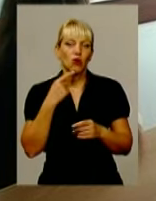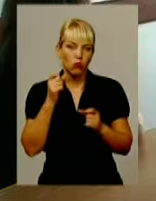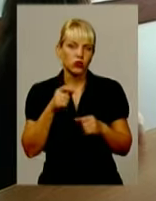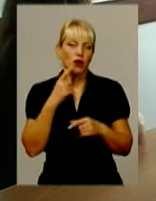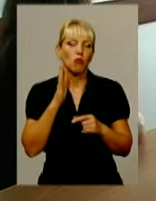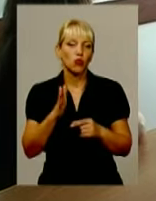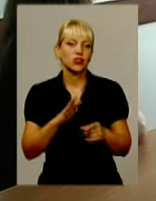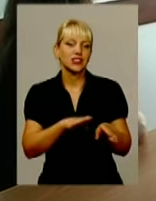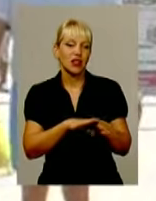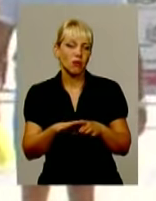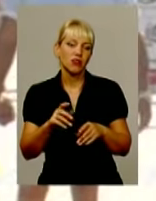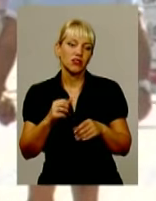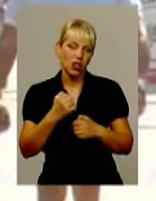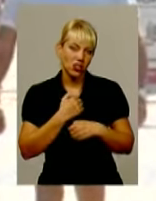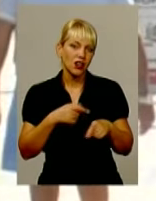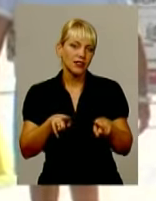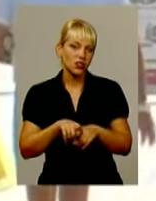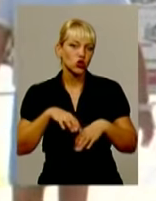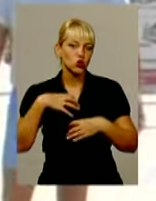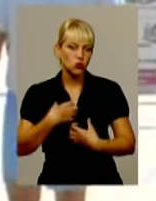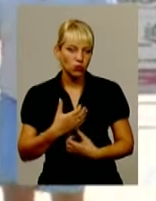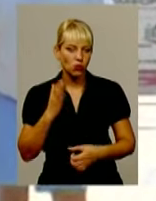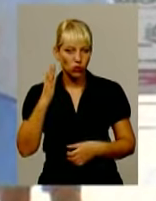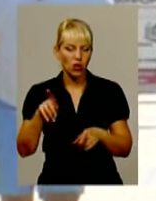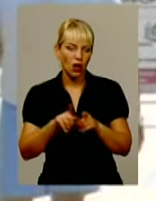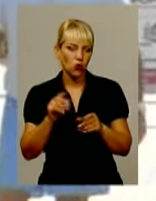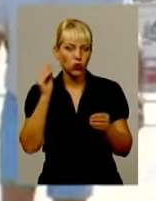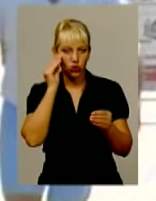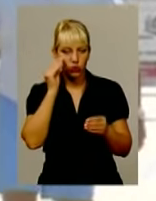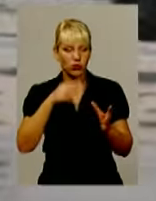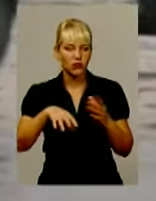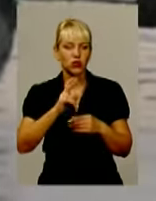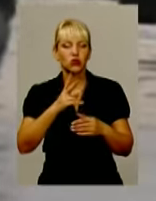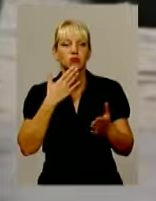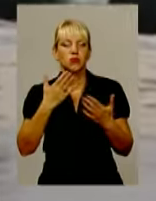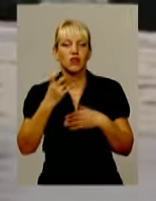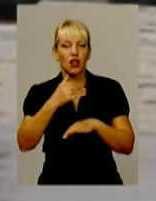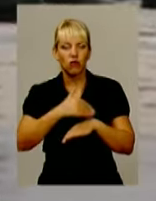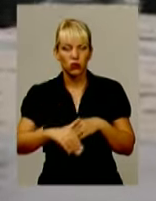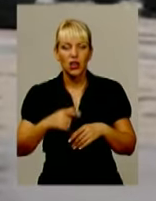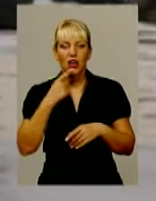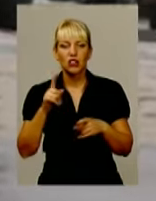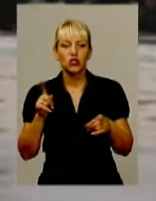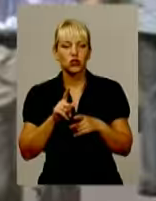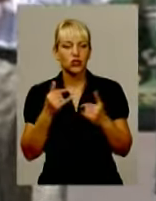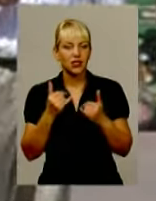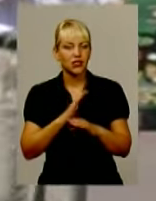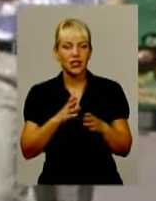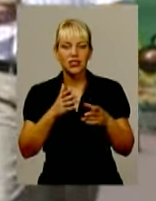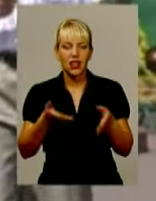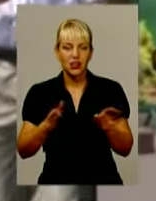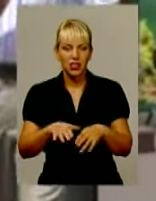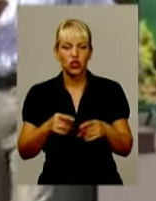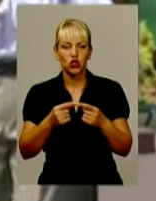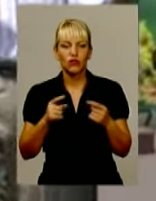такі у мене сумні прогнози. Такої думки й ті, з ким нам вдалося поспілкуватися на вулиці. Кажуть, нині майже не залишилося товарів, які